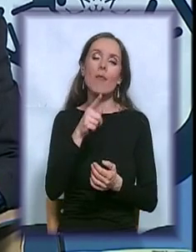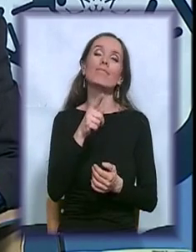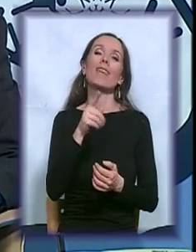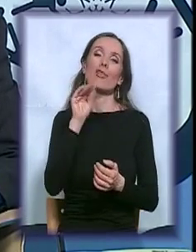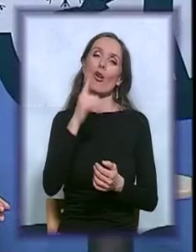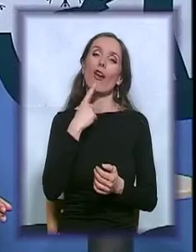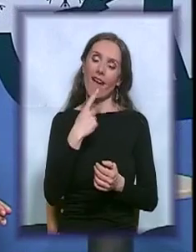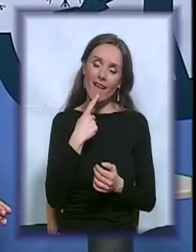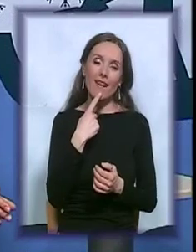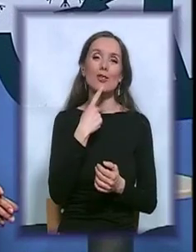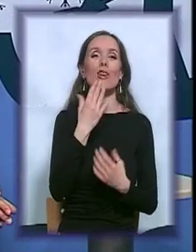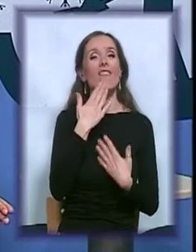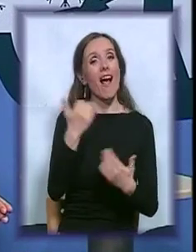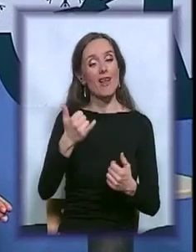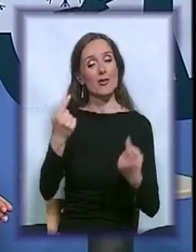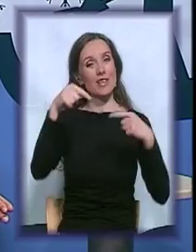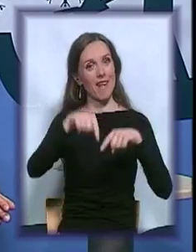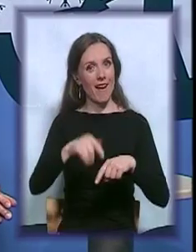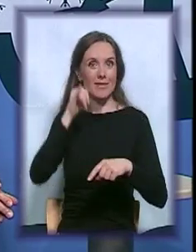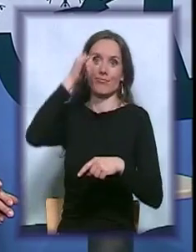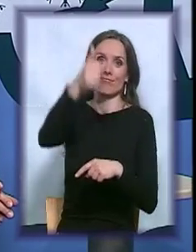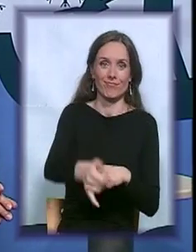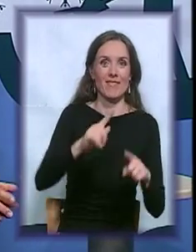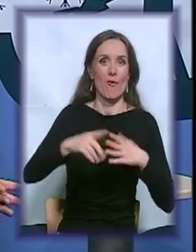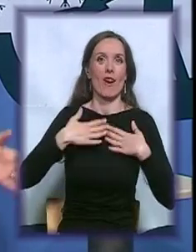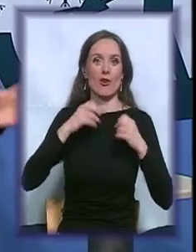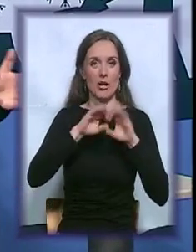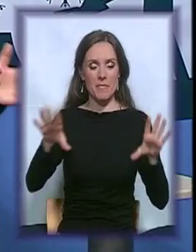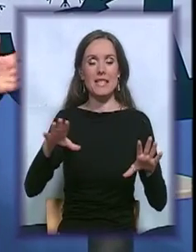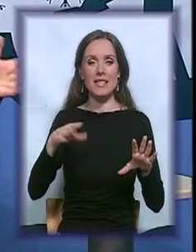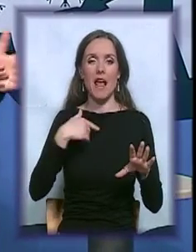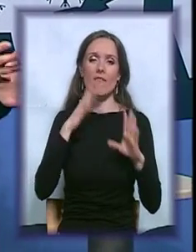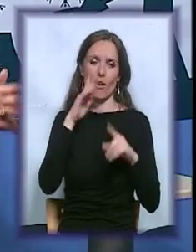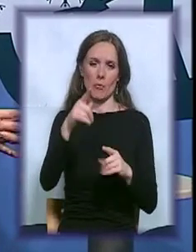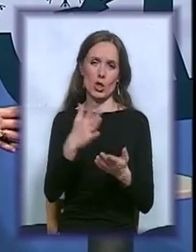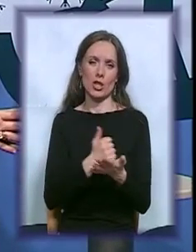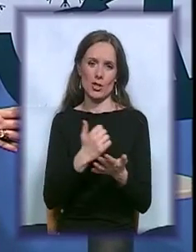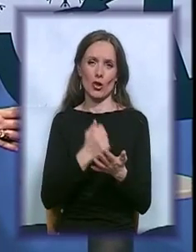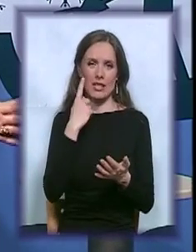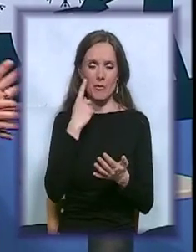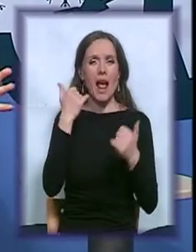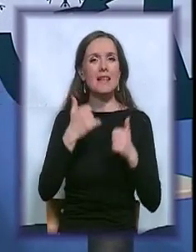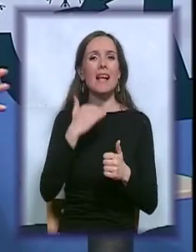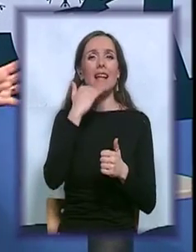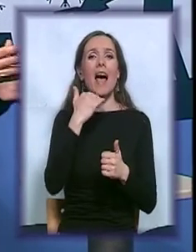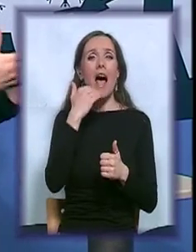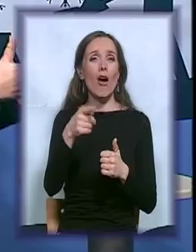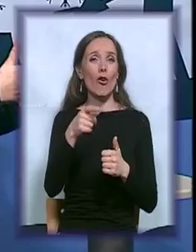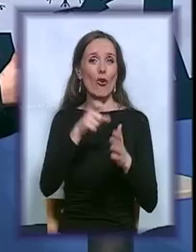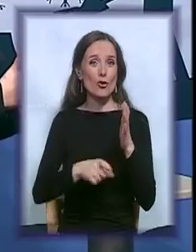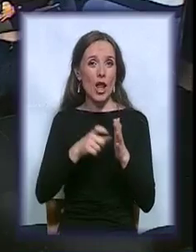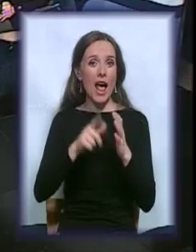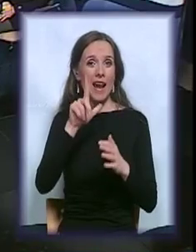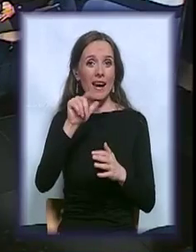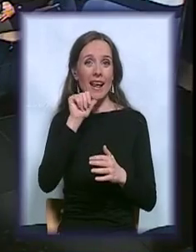zbog naše emisije, a verujem da ćete i koristiti priliku. A sada, ako je član Ilke stežana loda sa